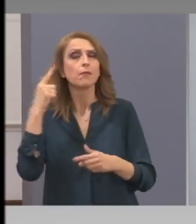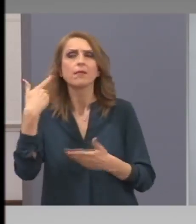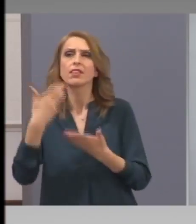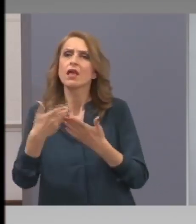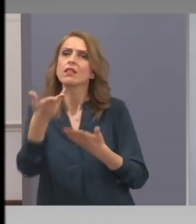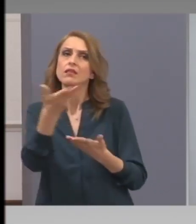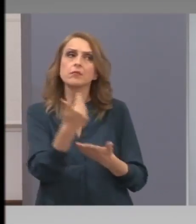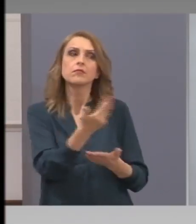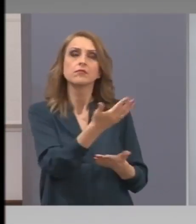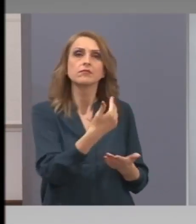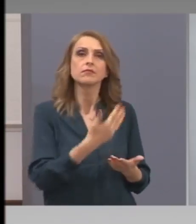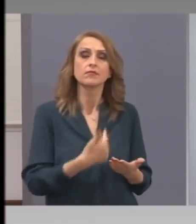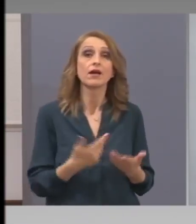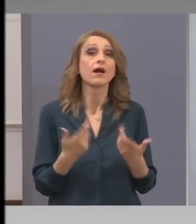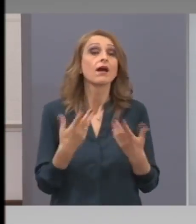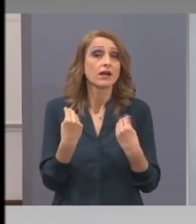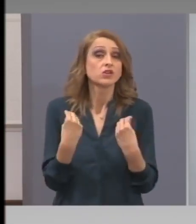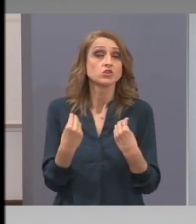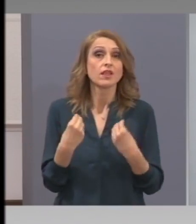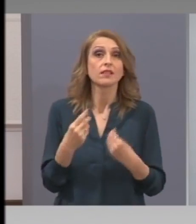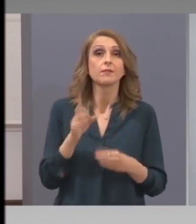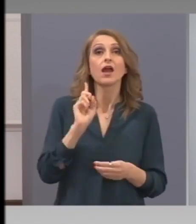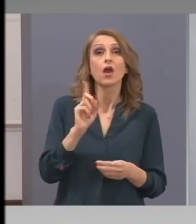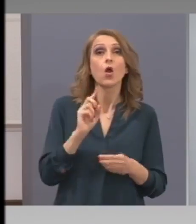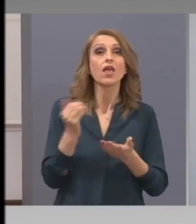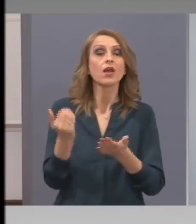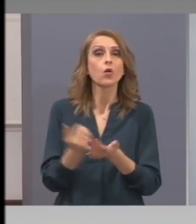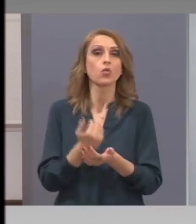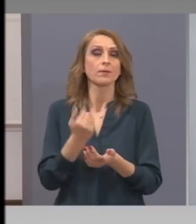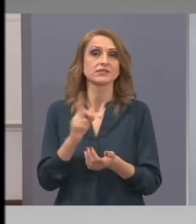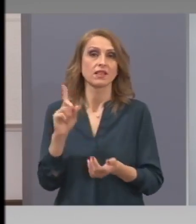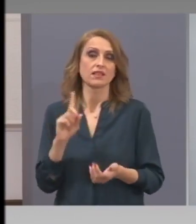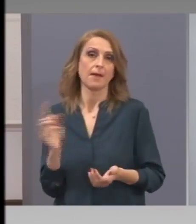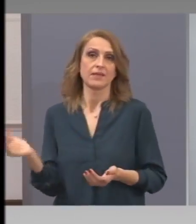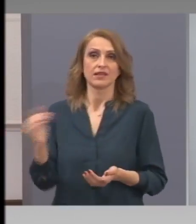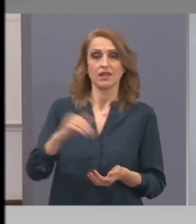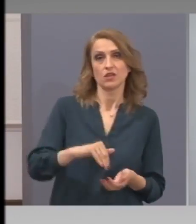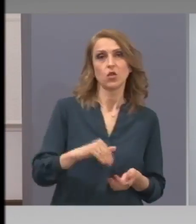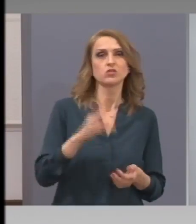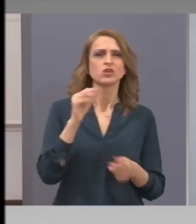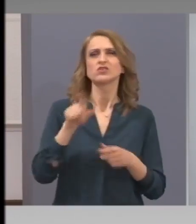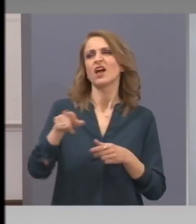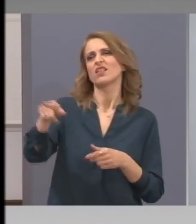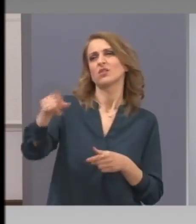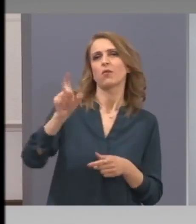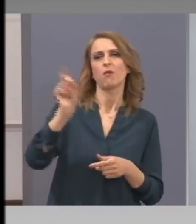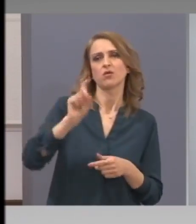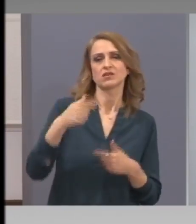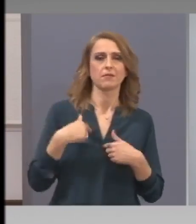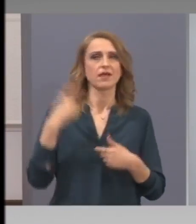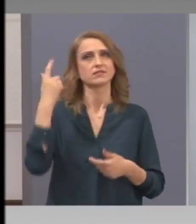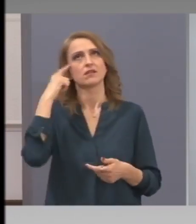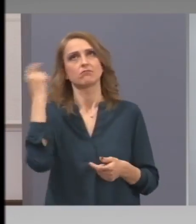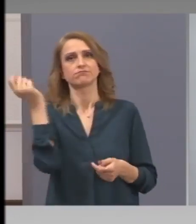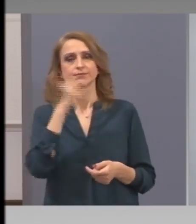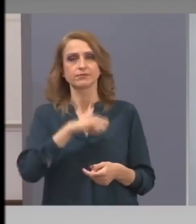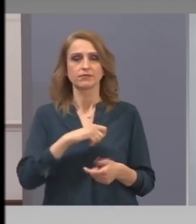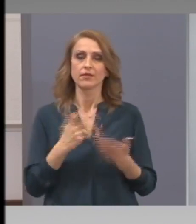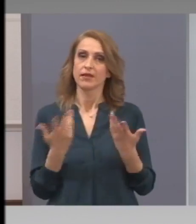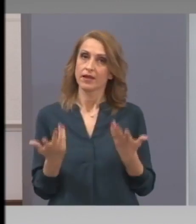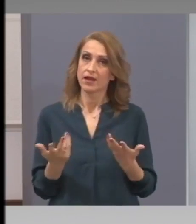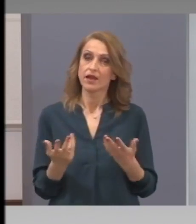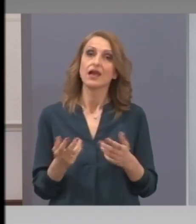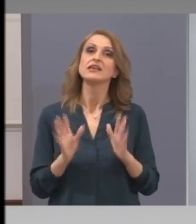Но айде кажете кой економист, ако не го покани, ме няма изглезе да каже, другите са по-слави от ме. Затова